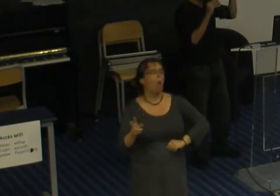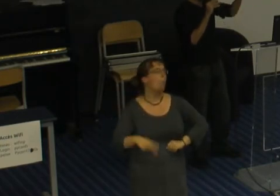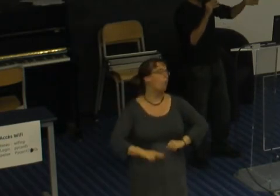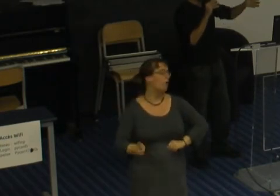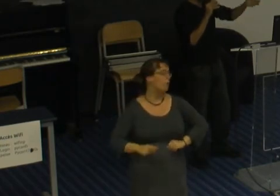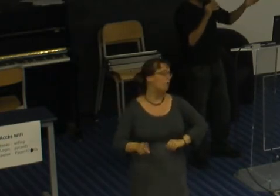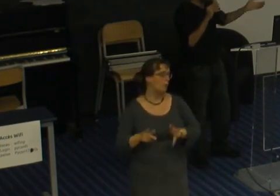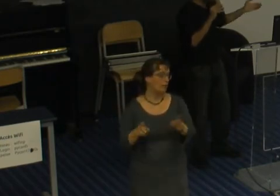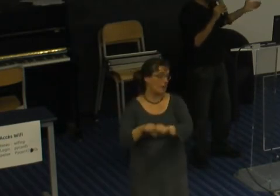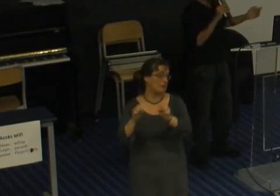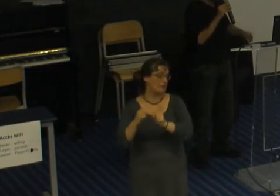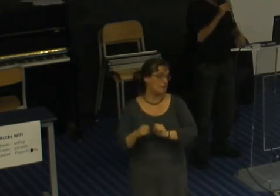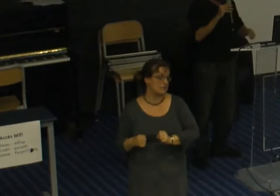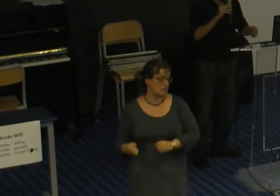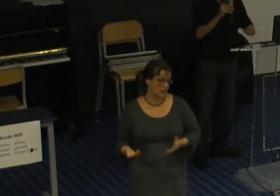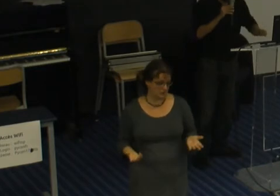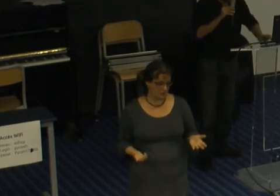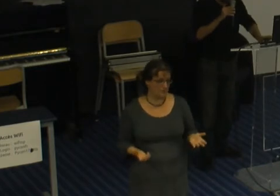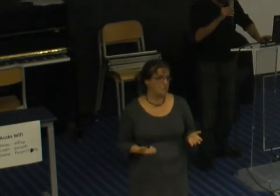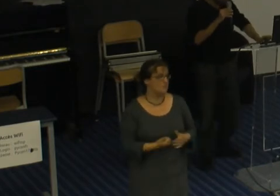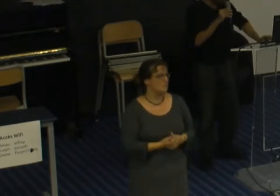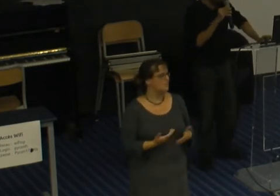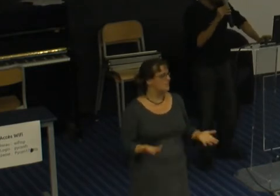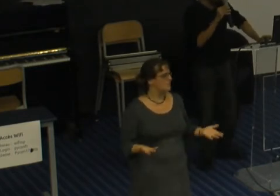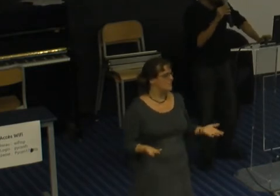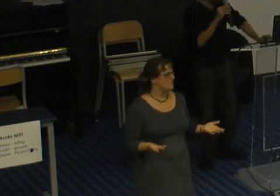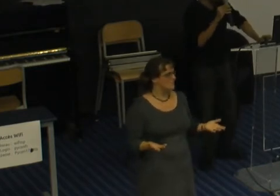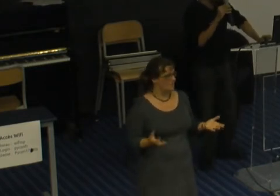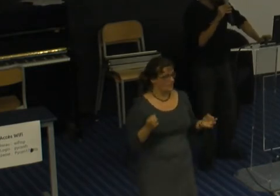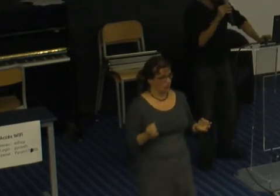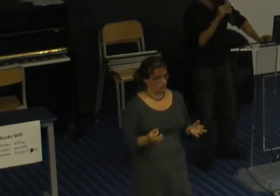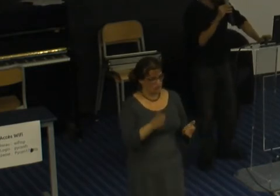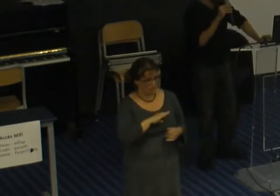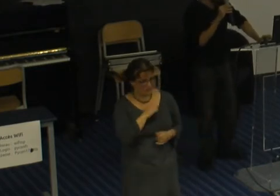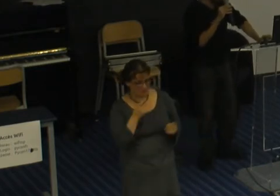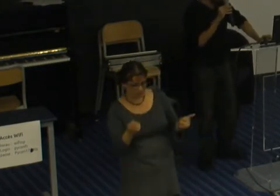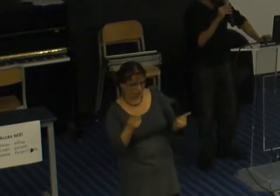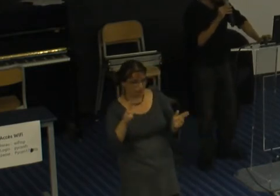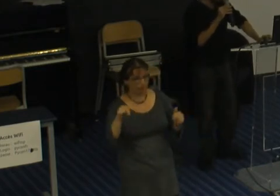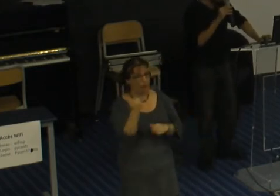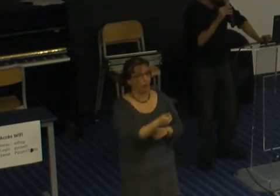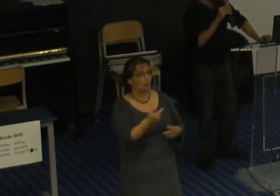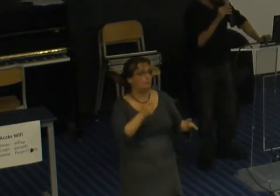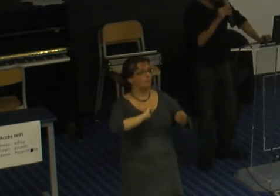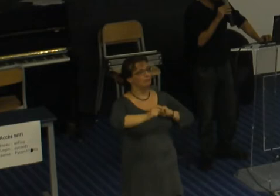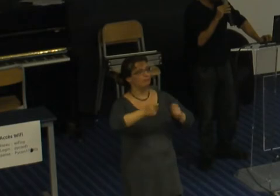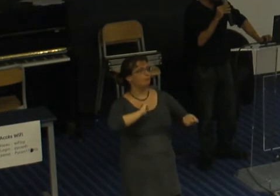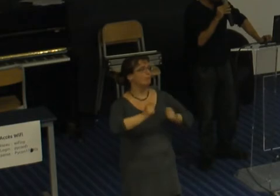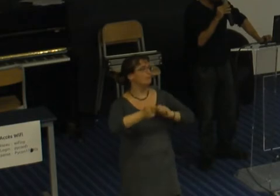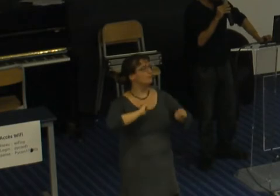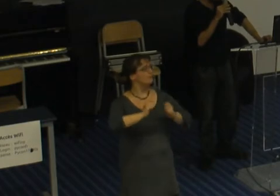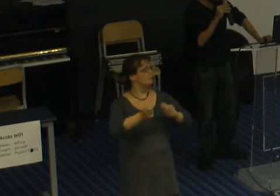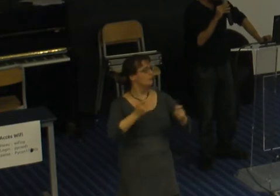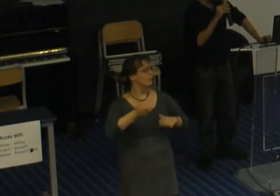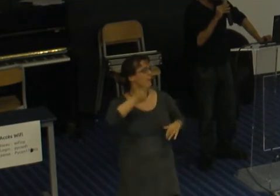démonte la thèse adverse alors que du coup c'était juste une astuce rhétorique lisez Schopenhauer il